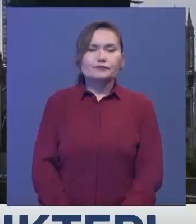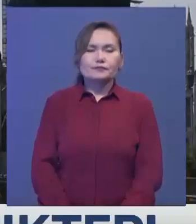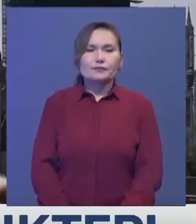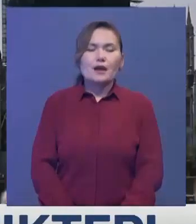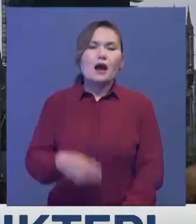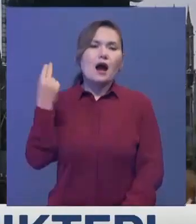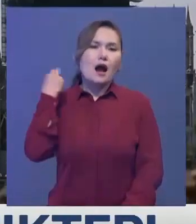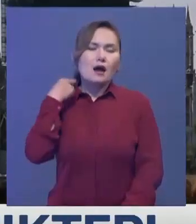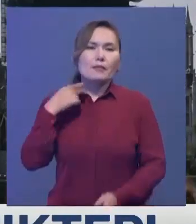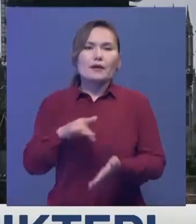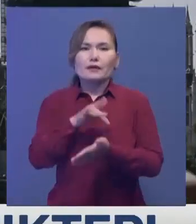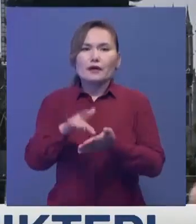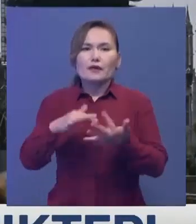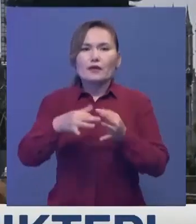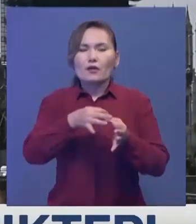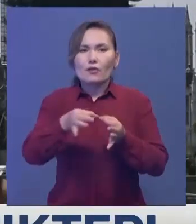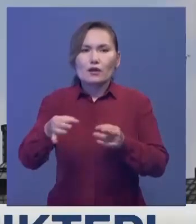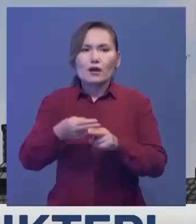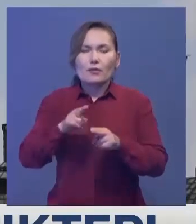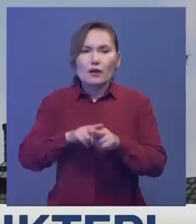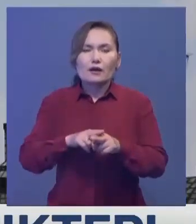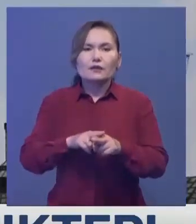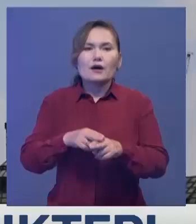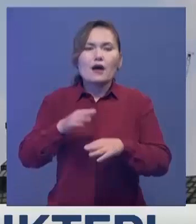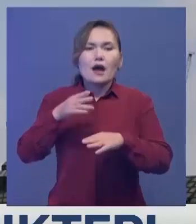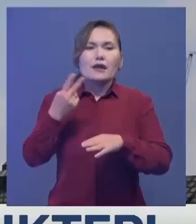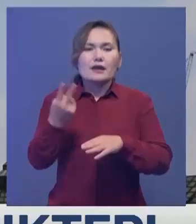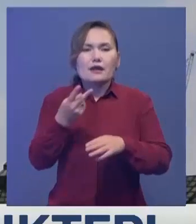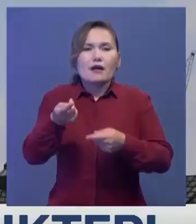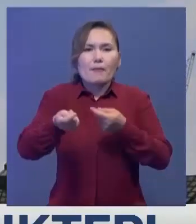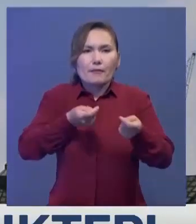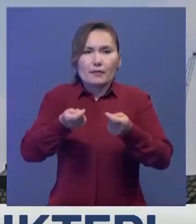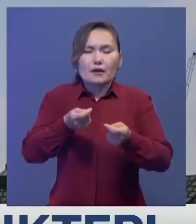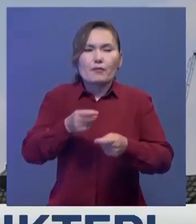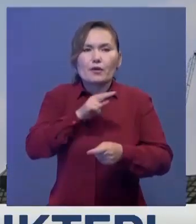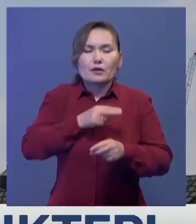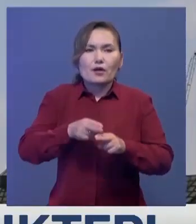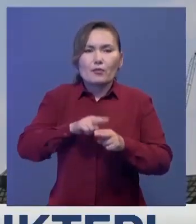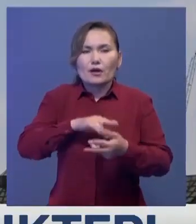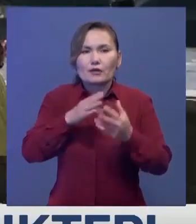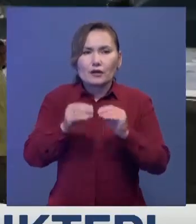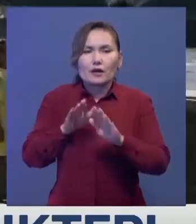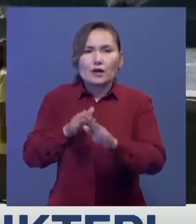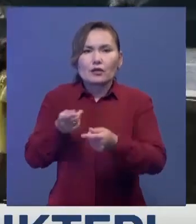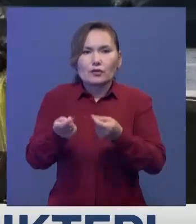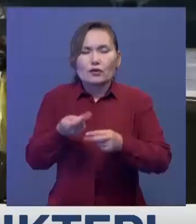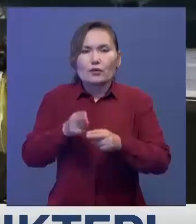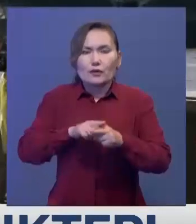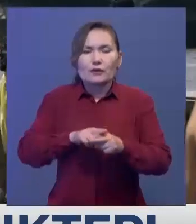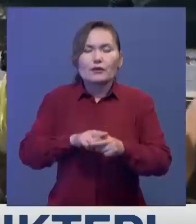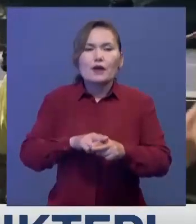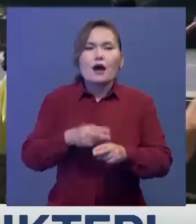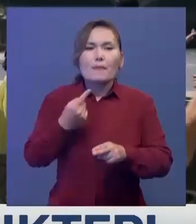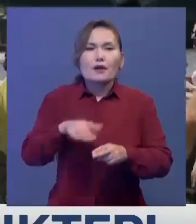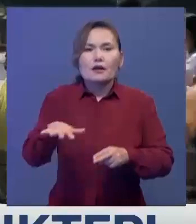Англияда қалылар мен ауылдаймақтарға екі бірдей мәр басшылығы етеді. Біріншісін мәр немесе кеңес тұрағасы деп атайды. Олар